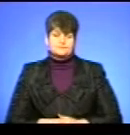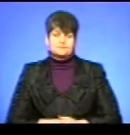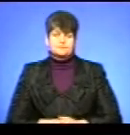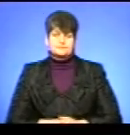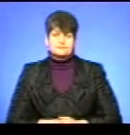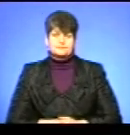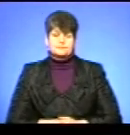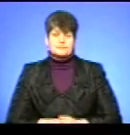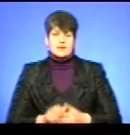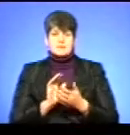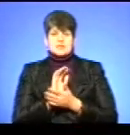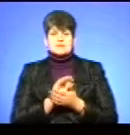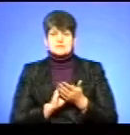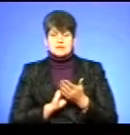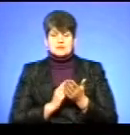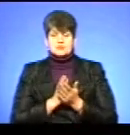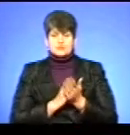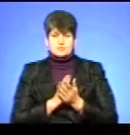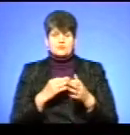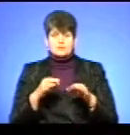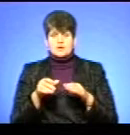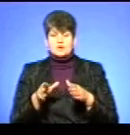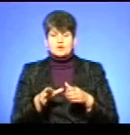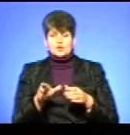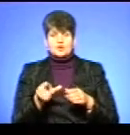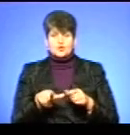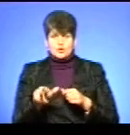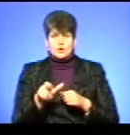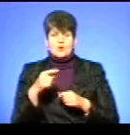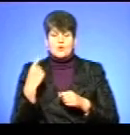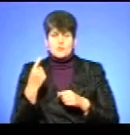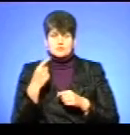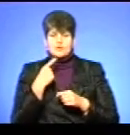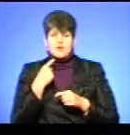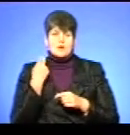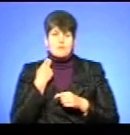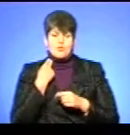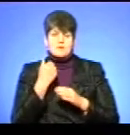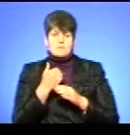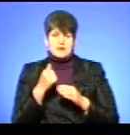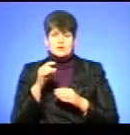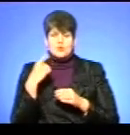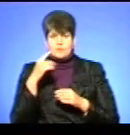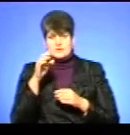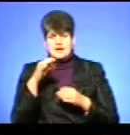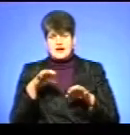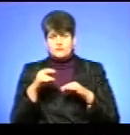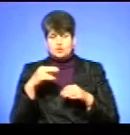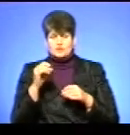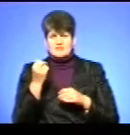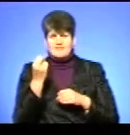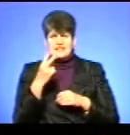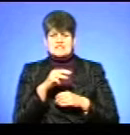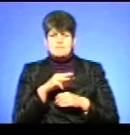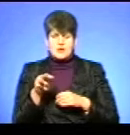Прес-секретар служби автомобільних доріг області Соломія Огарко каже, борг цієї служби перед облавтодором – 12 мільйонів. Це